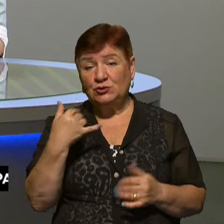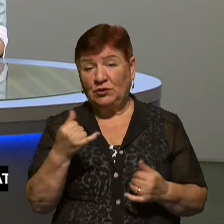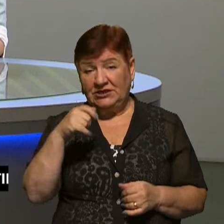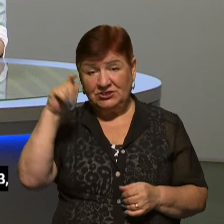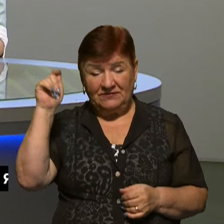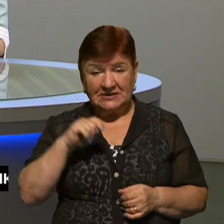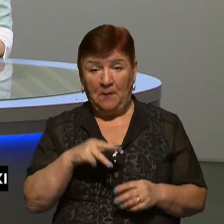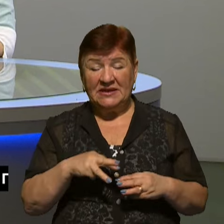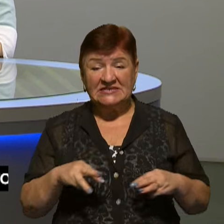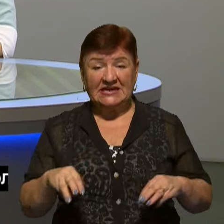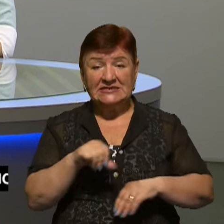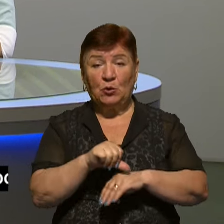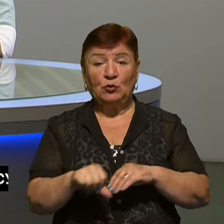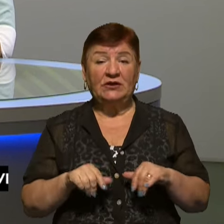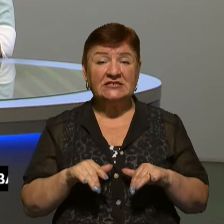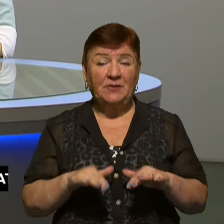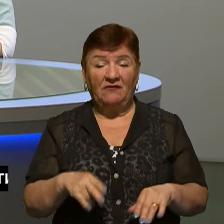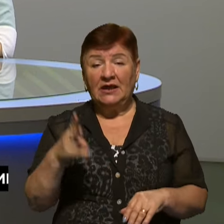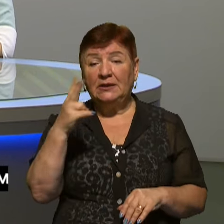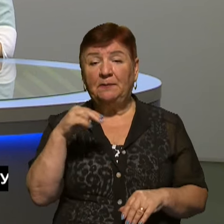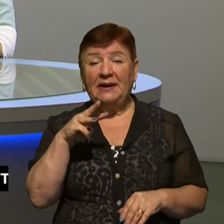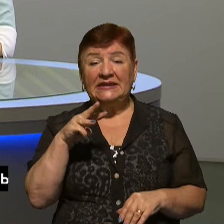міністра закордонних справ України Дмитра Кулеба до Пекіну.